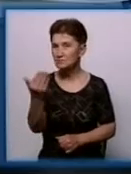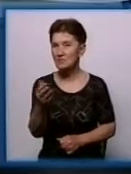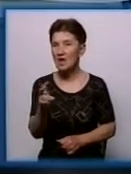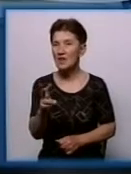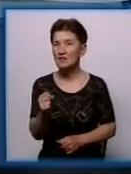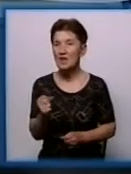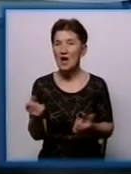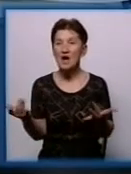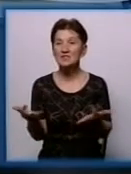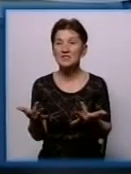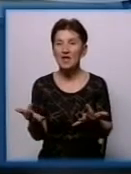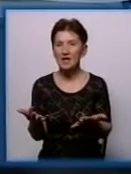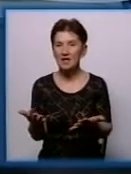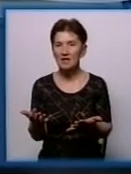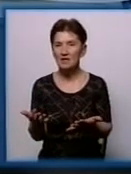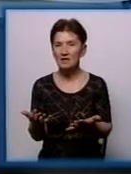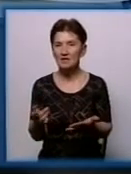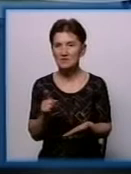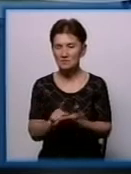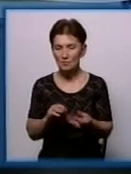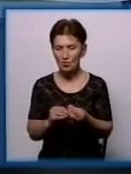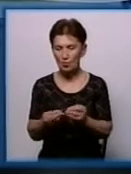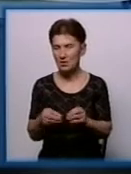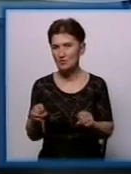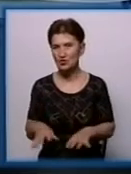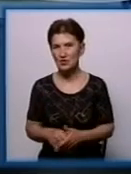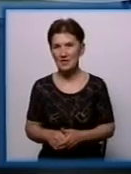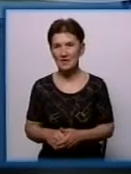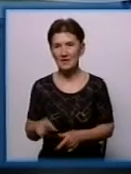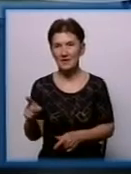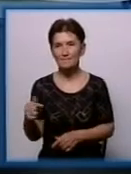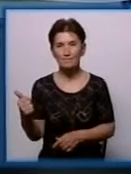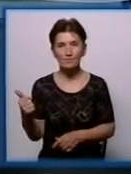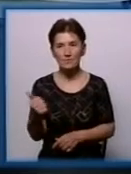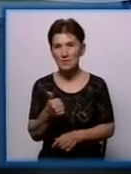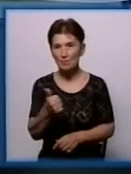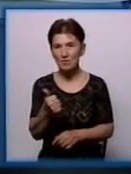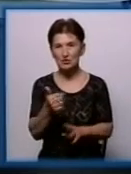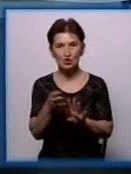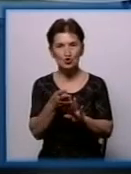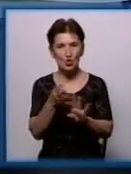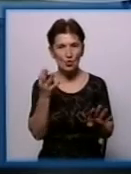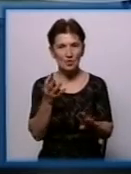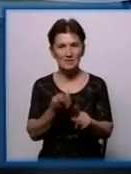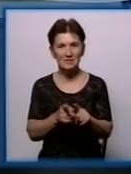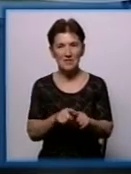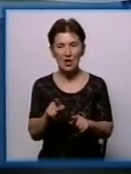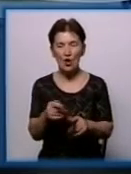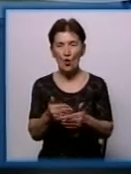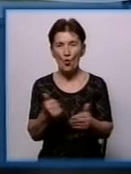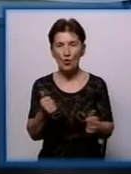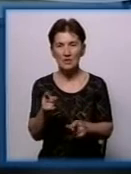той чи інший заклад має вирішити свої проблеми? Першочергово це вже залежить від загруженості судів.